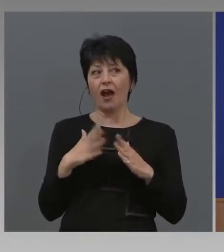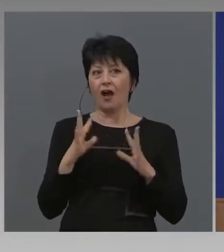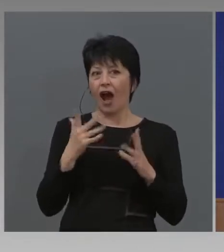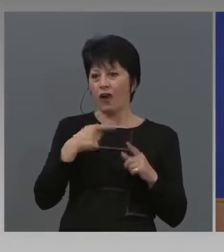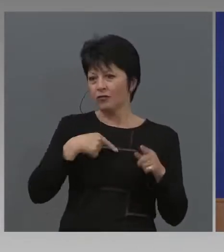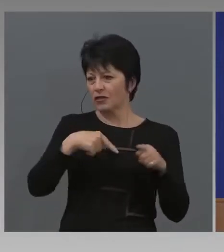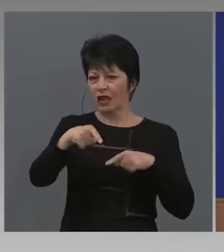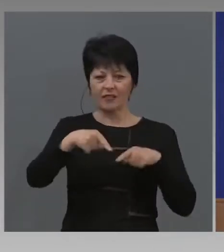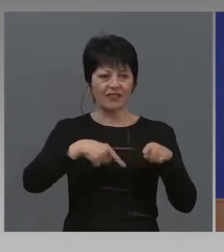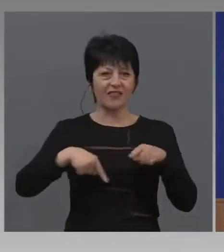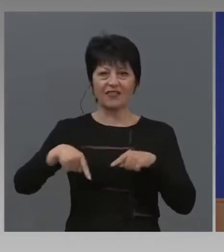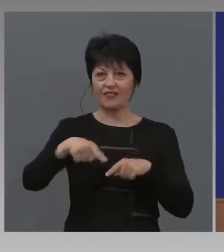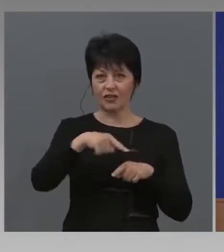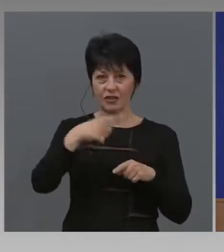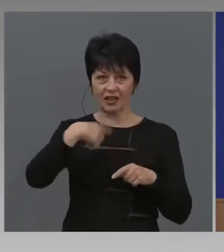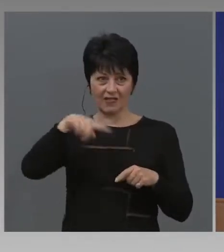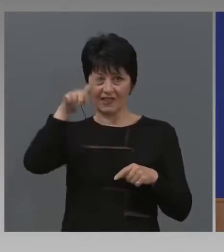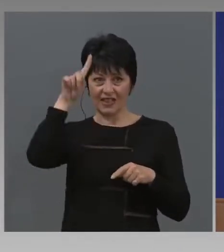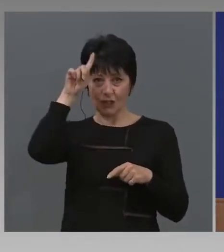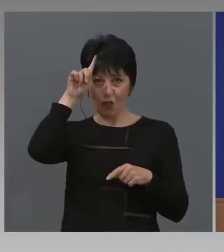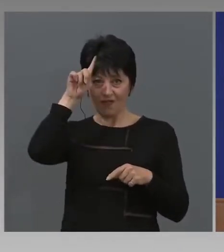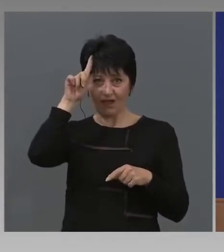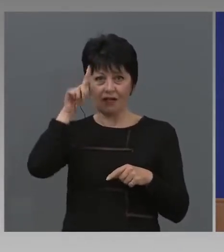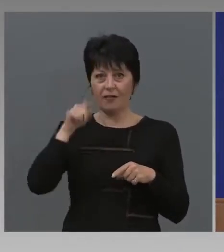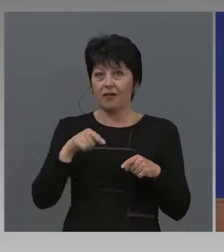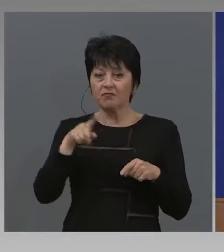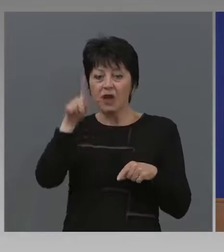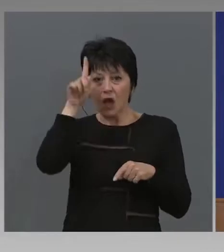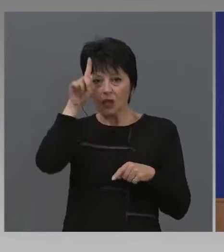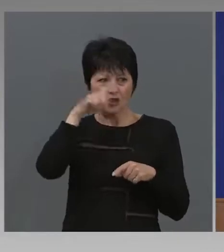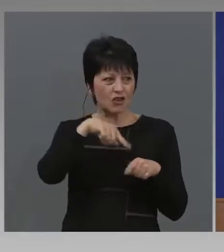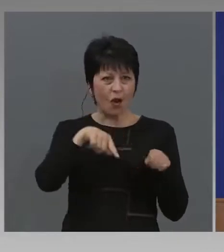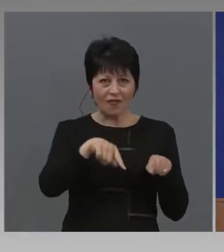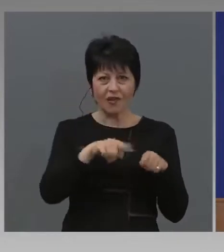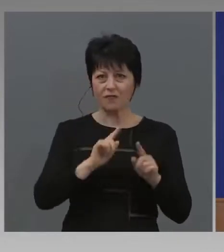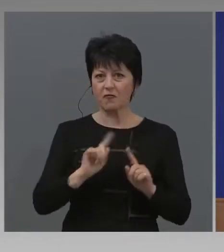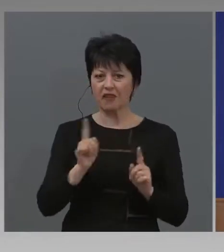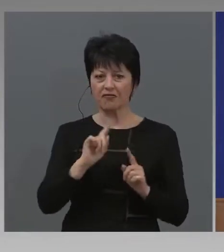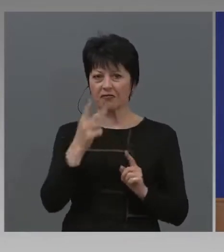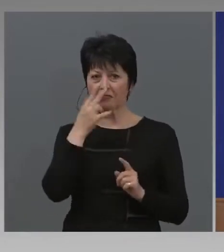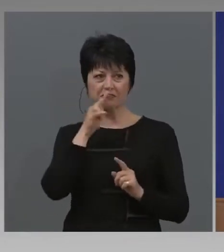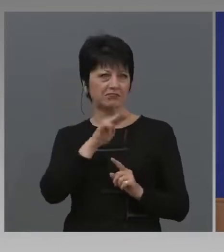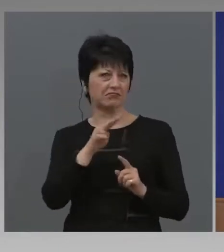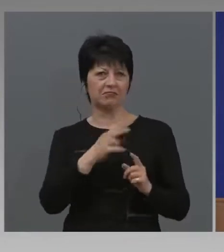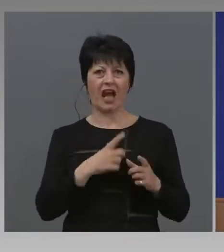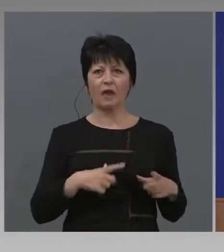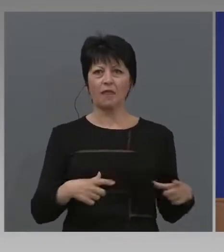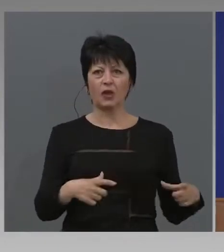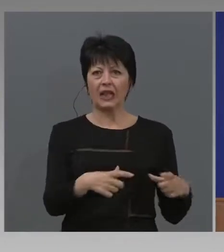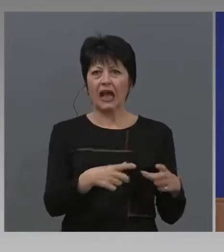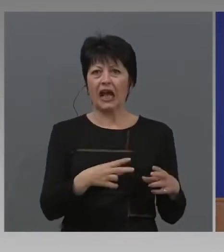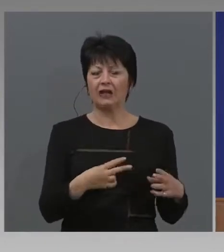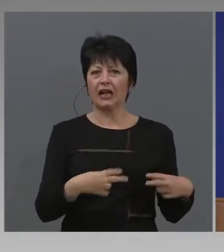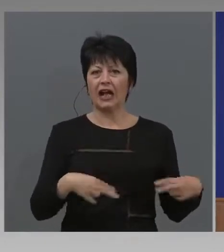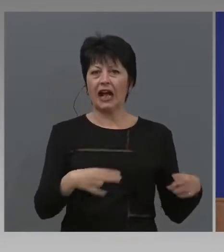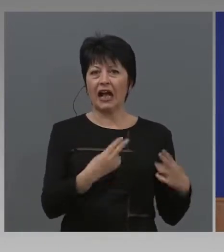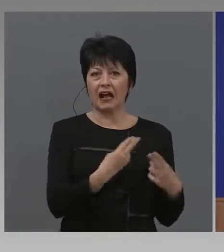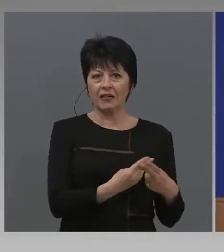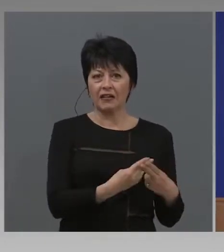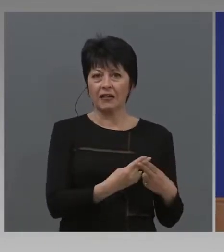скоро не съм ходил в друг град, той защото не изглежда София като под карантина. улицата на София са пълни